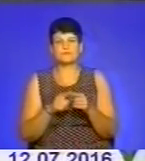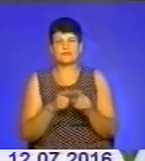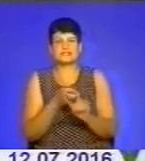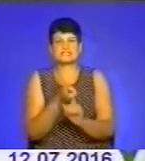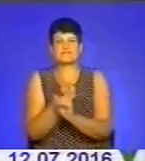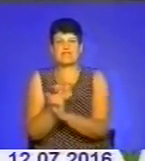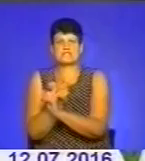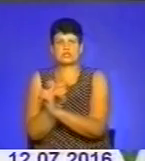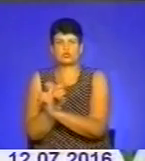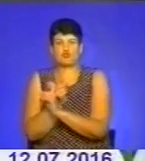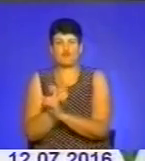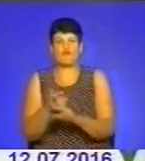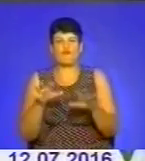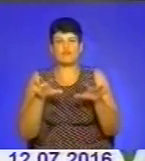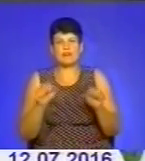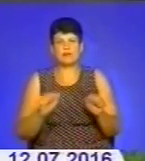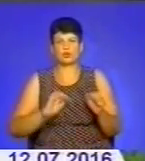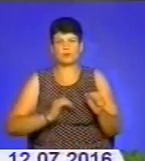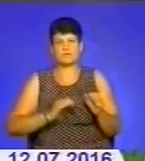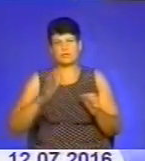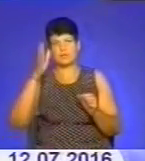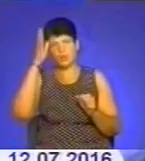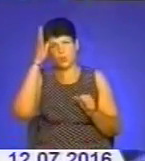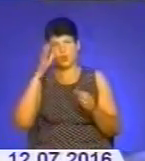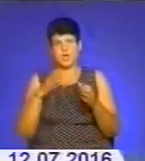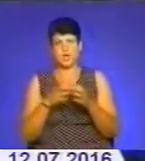владою, бізнесом, наукою і громадою.